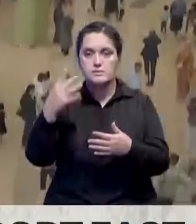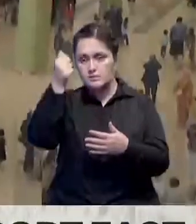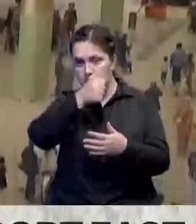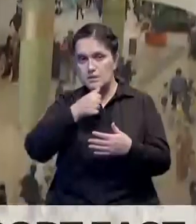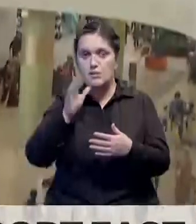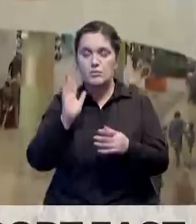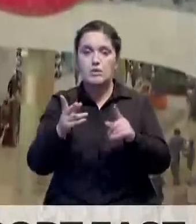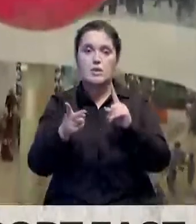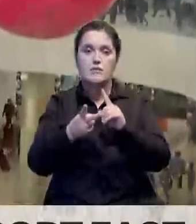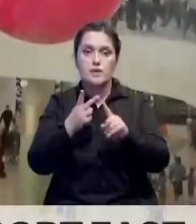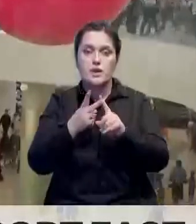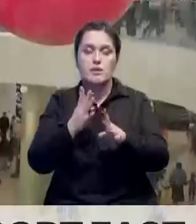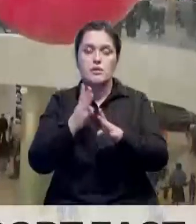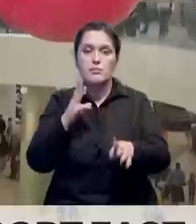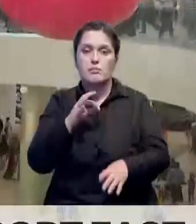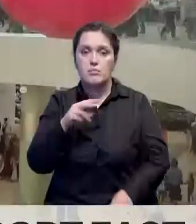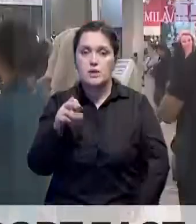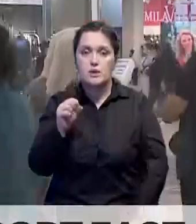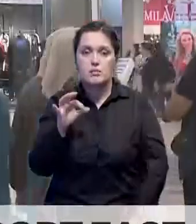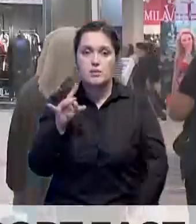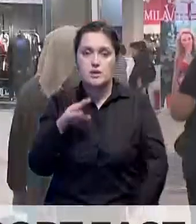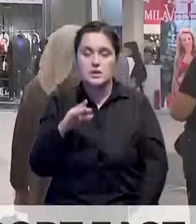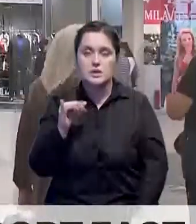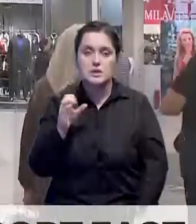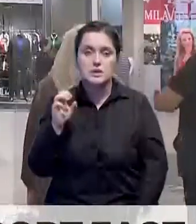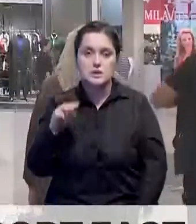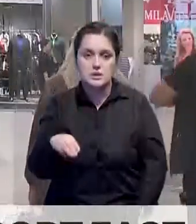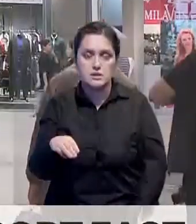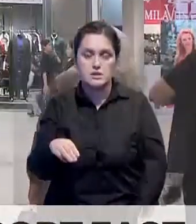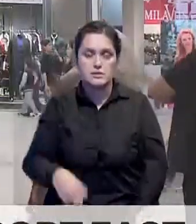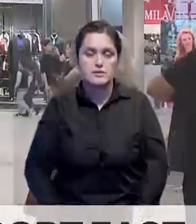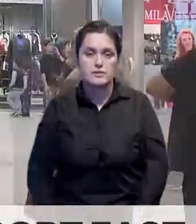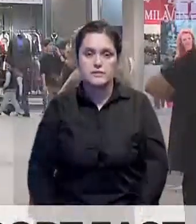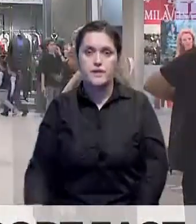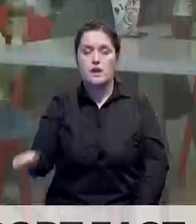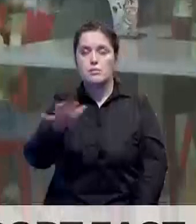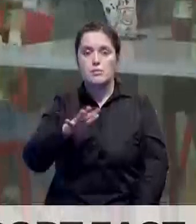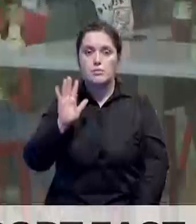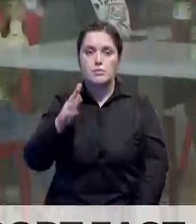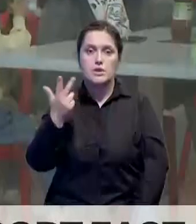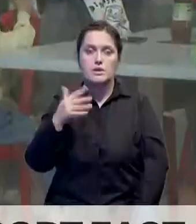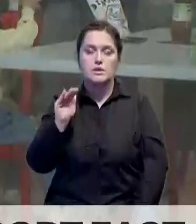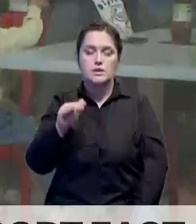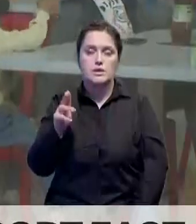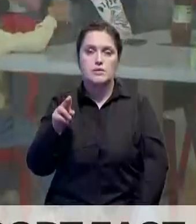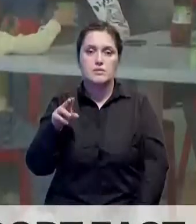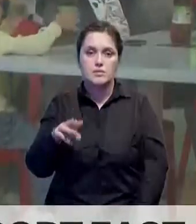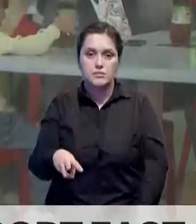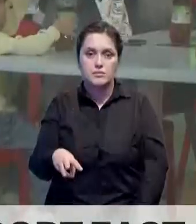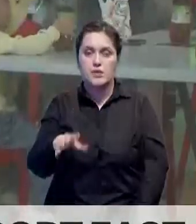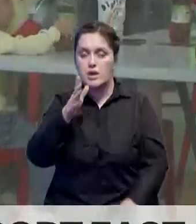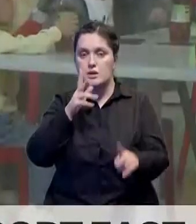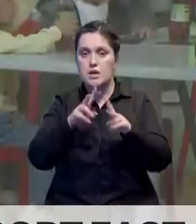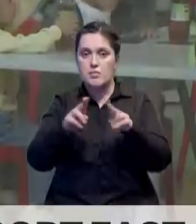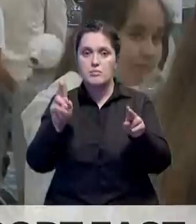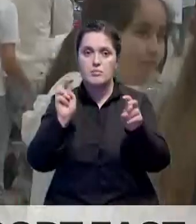запустится вторая очередь Мола «Апорт Ист» с аквапарком «Сан Ремо Резорт энд Спа». Его площадь составляет 30 тысяч квадратных метров. Одновременно